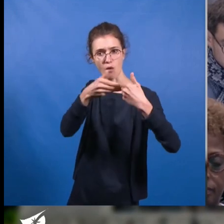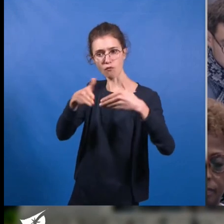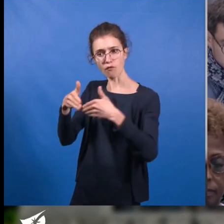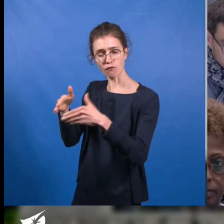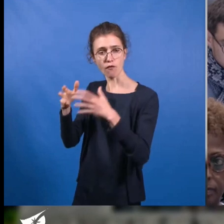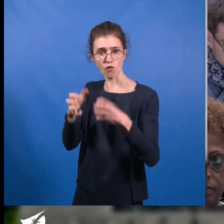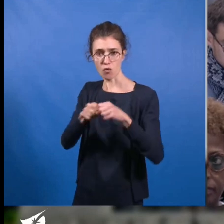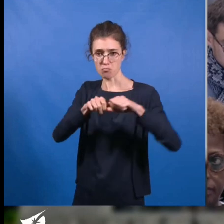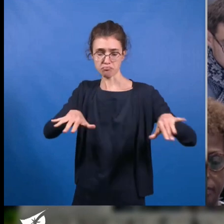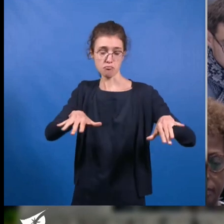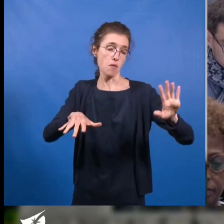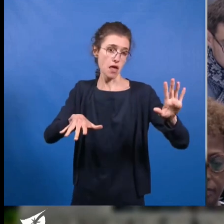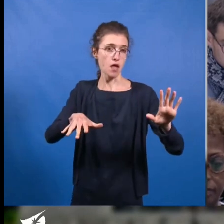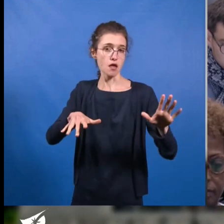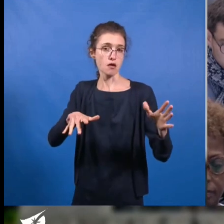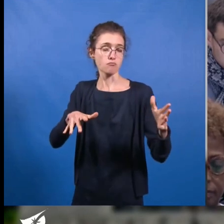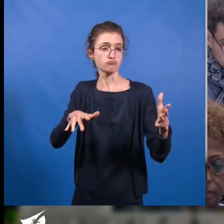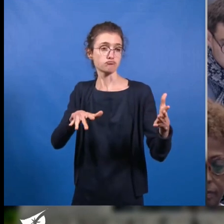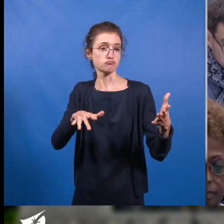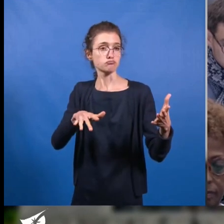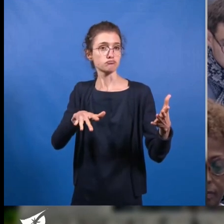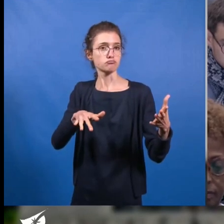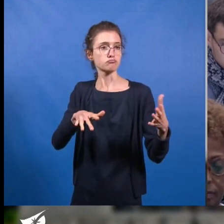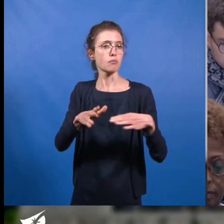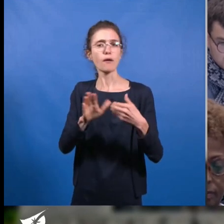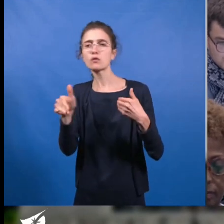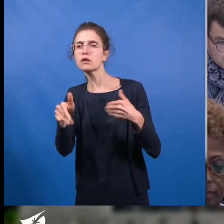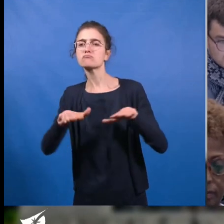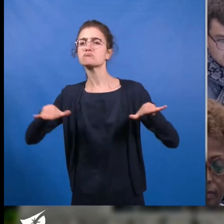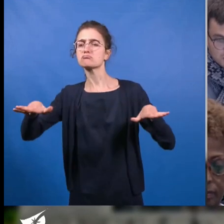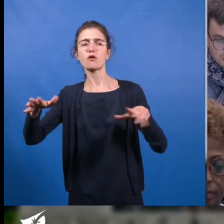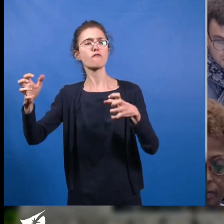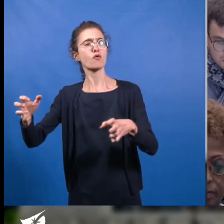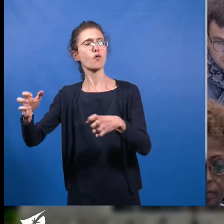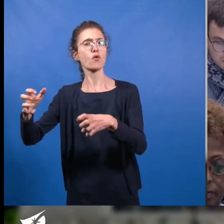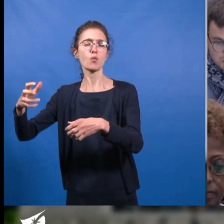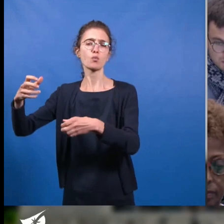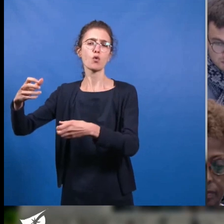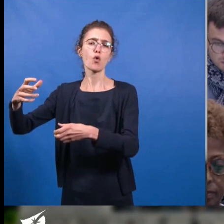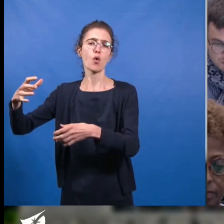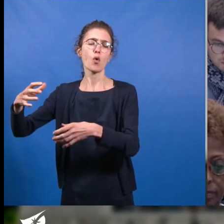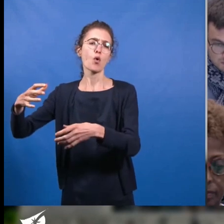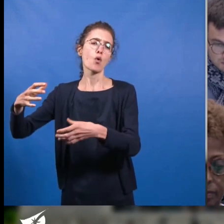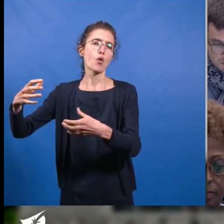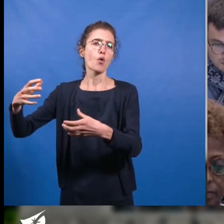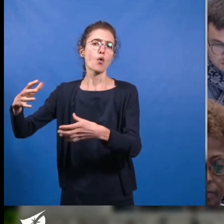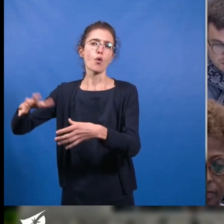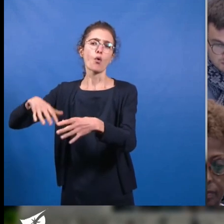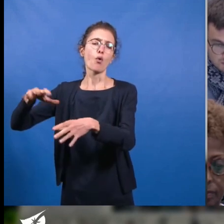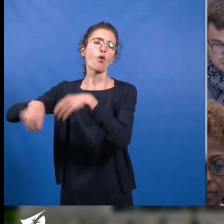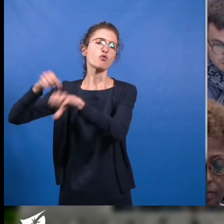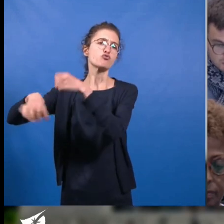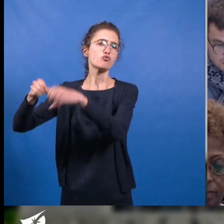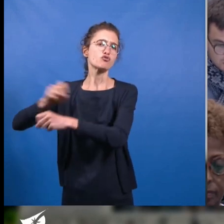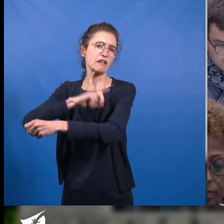chacun d'économiser les ressources et l'énergie, la frénésie consumériste est là, il nous semble, en pleine contradiction